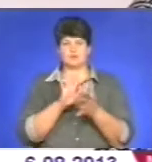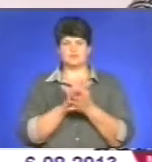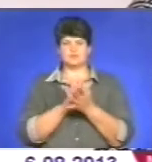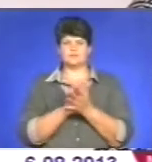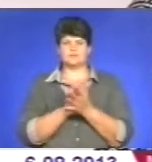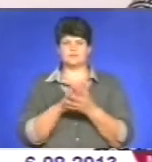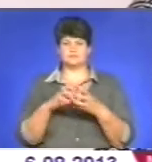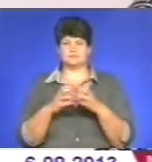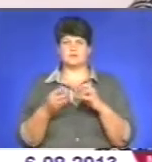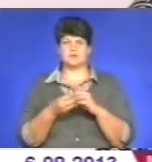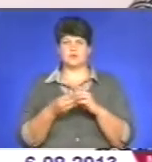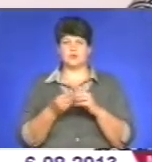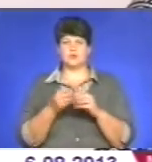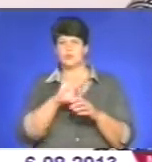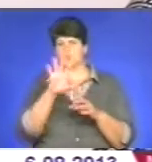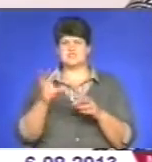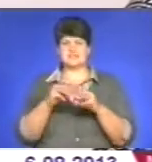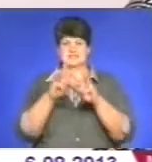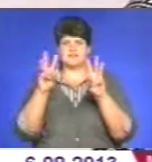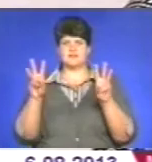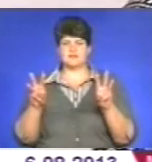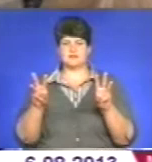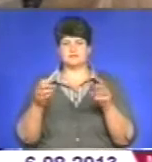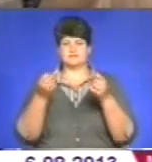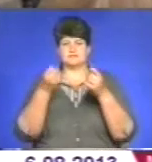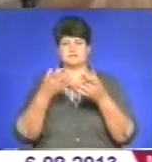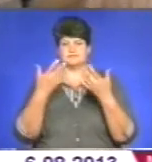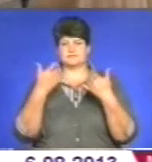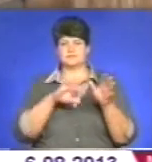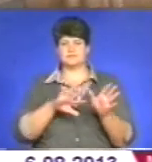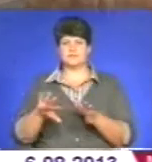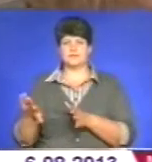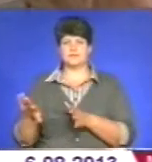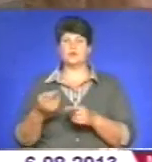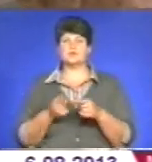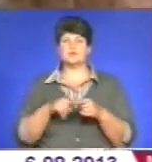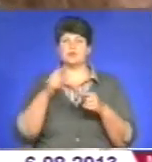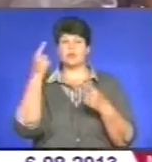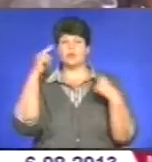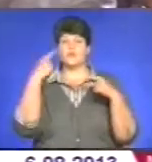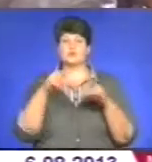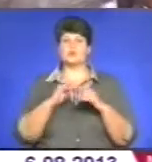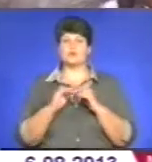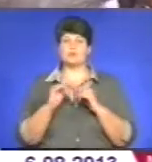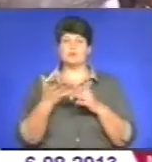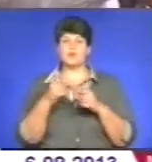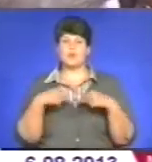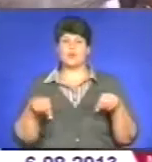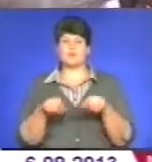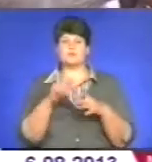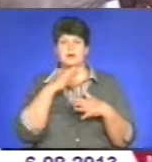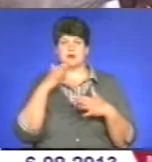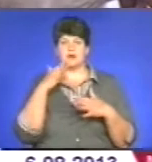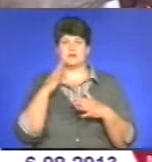усе святе живріння. У такому творчому колі обдарованих і небайдужих людей одразу